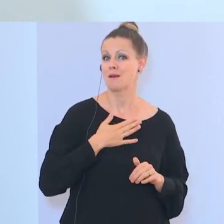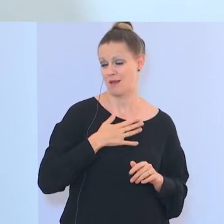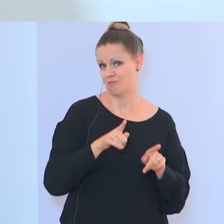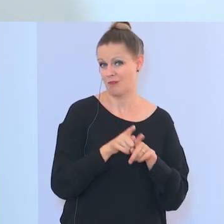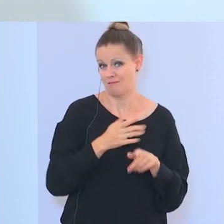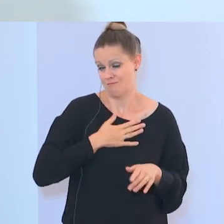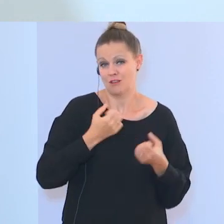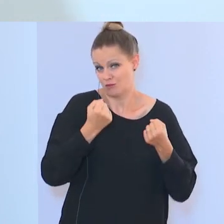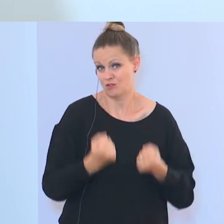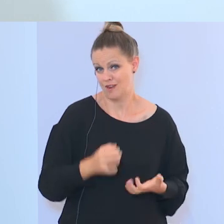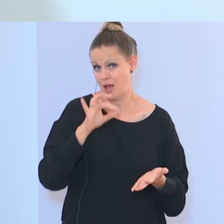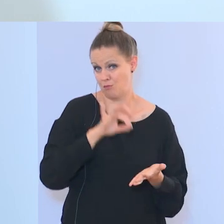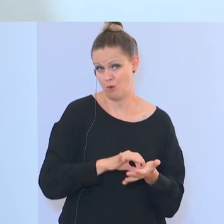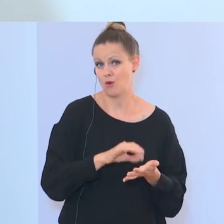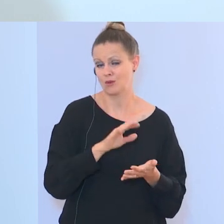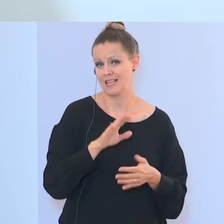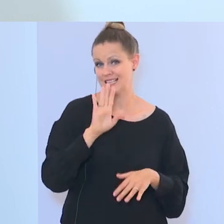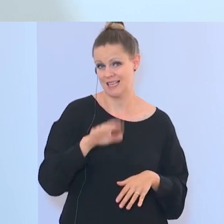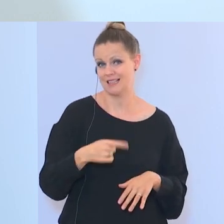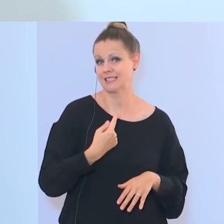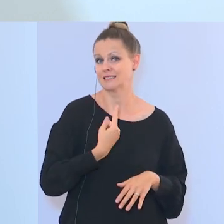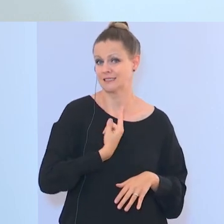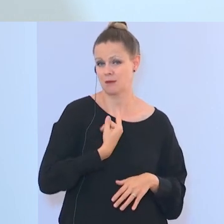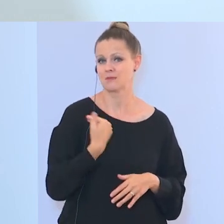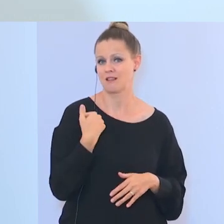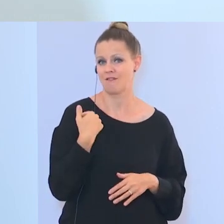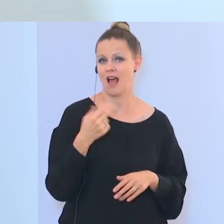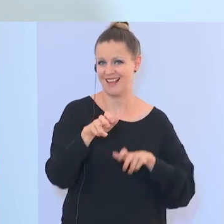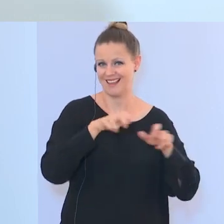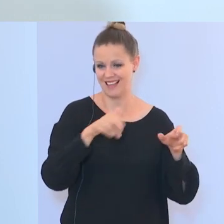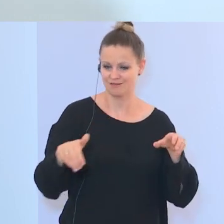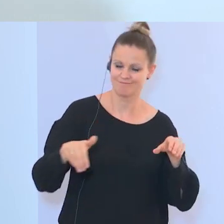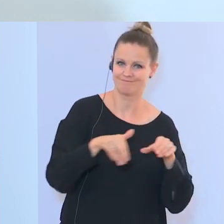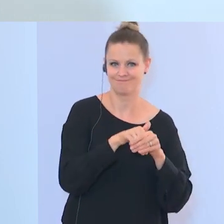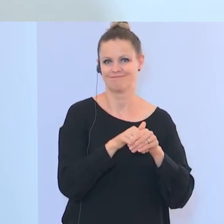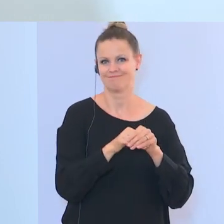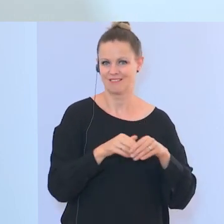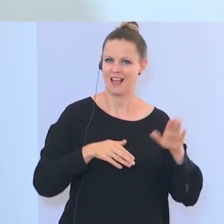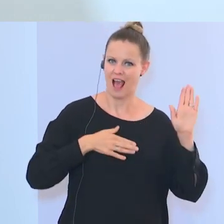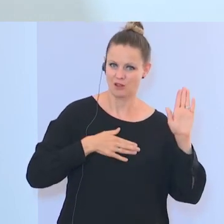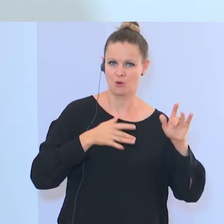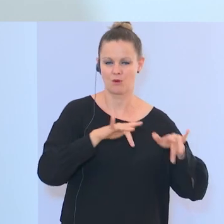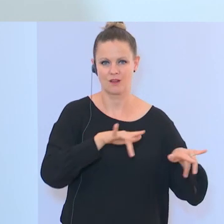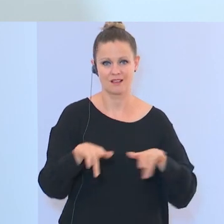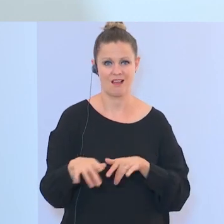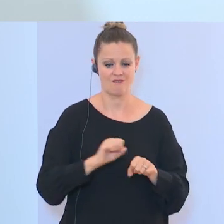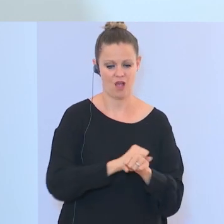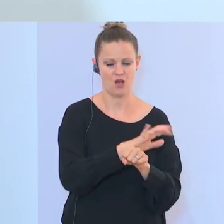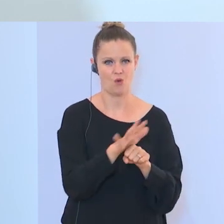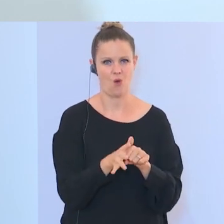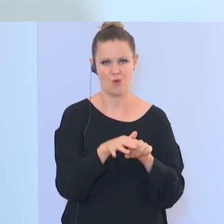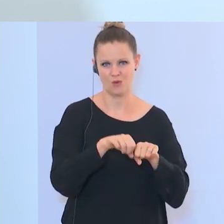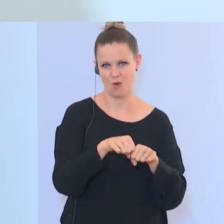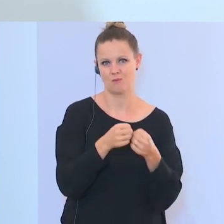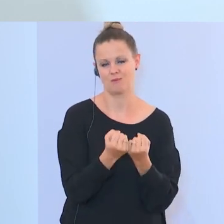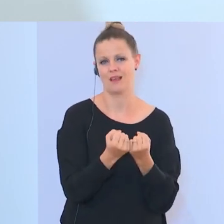seitdem ich angelobt wurde und mit einer Corona-bedingten Unterbrechung haben wir intensiv